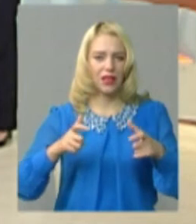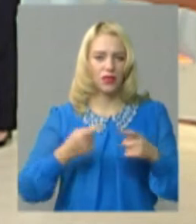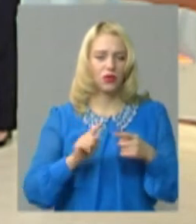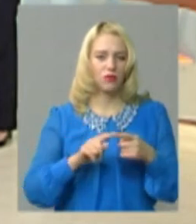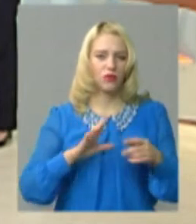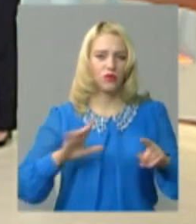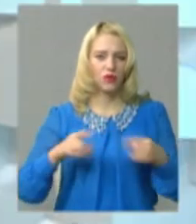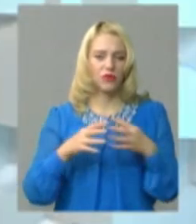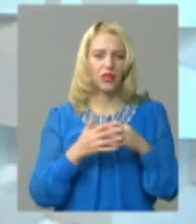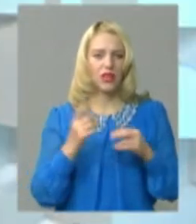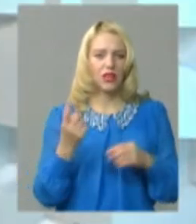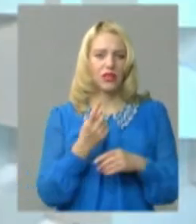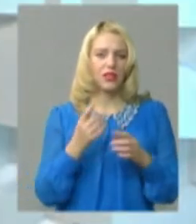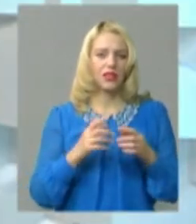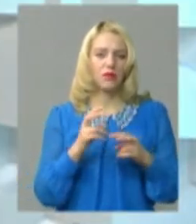Це було